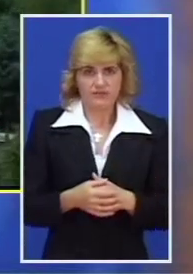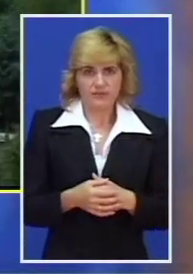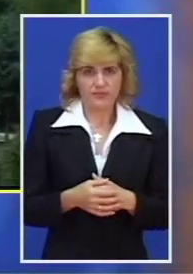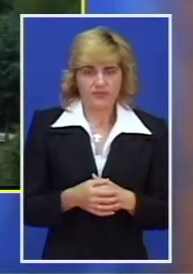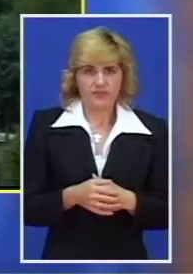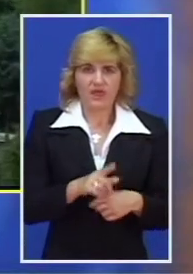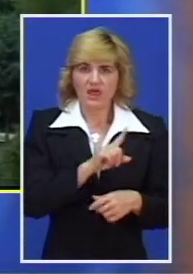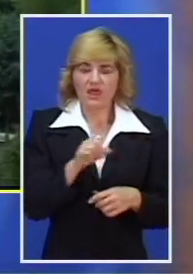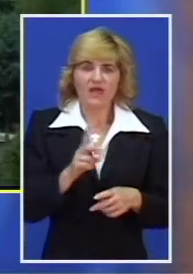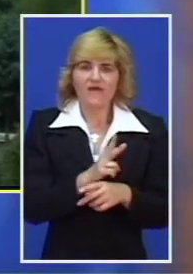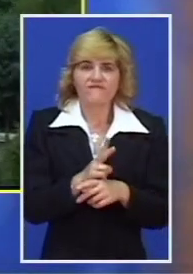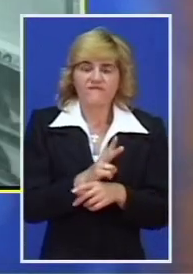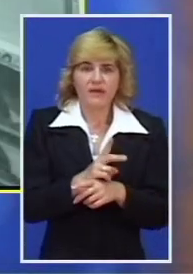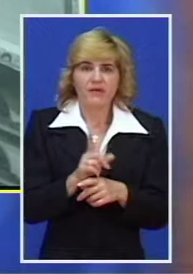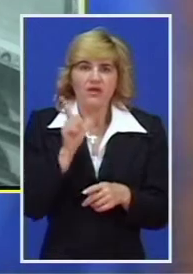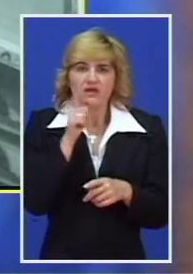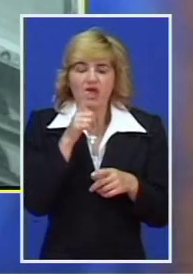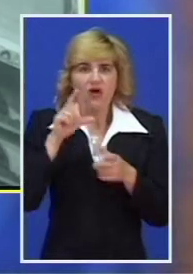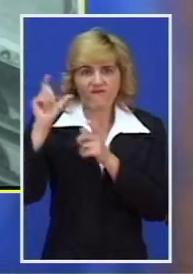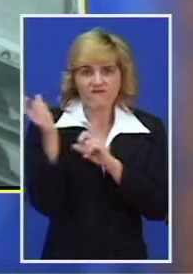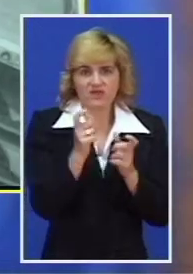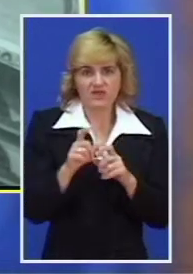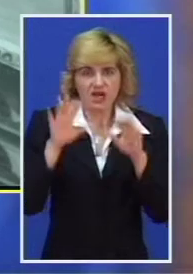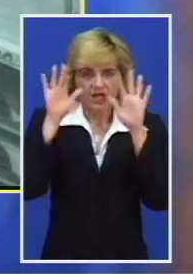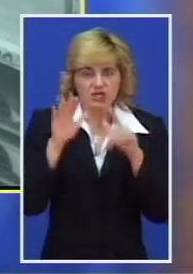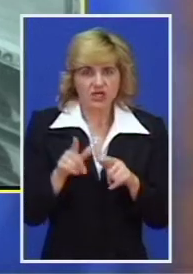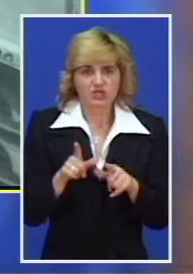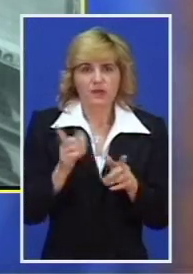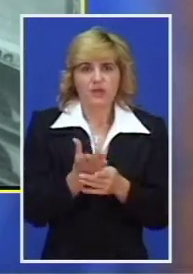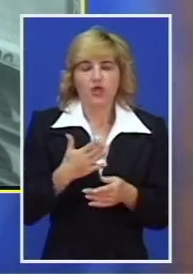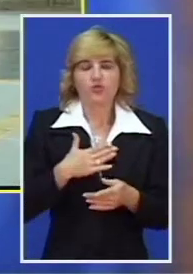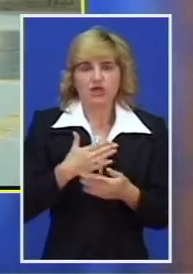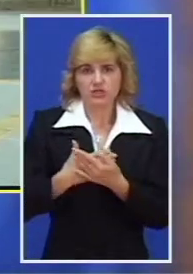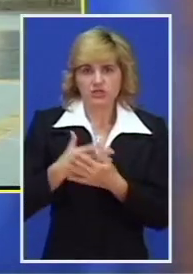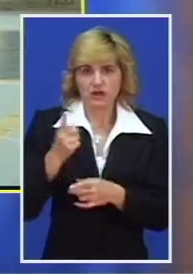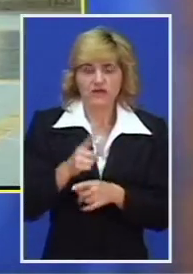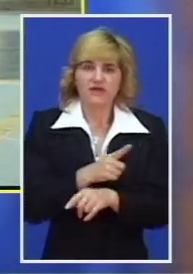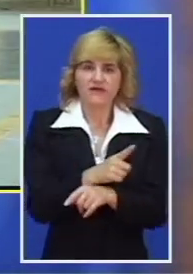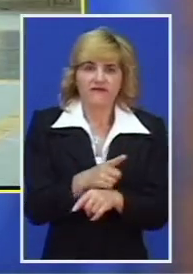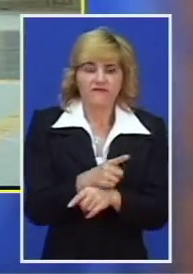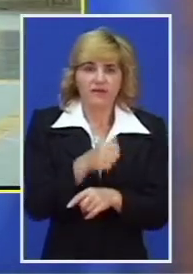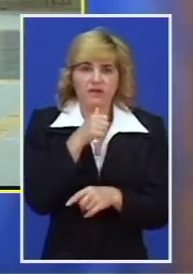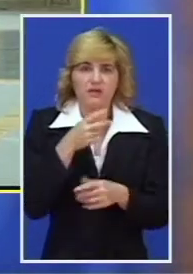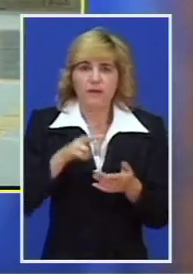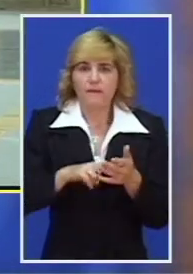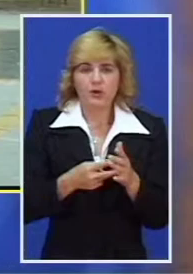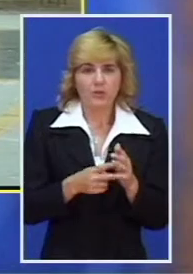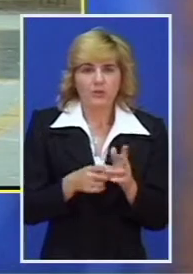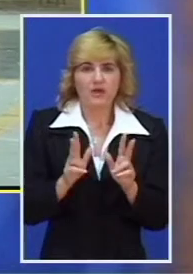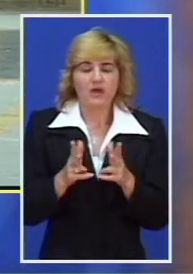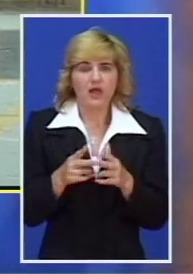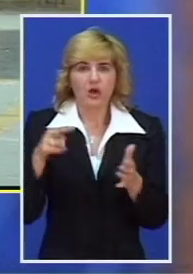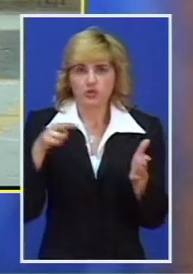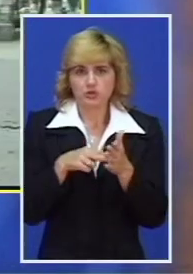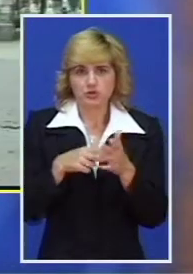Nevreme je praćeno jakim vetrom i kišom, oko 14 časova zahvatilo je naš grad. Vremenske prilike prouzrokovale su probleme sa snabdevanjem